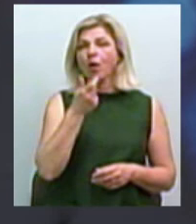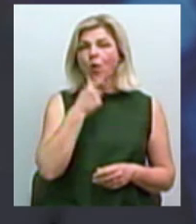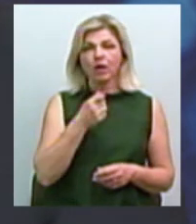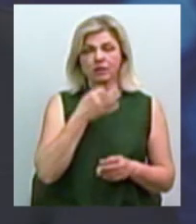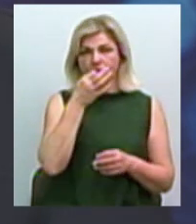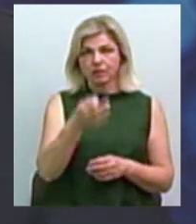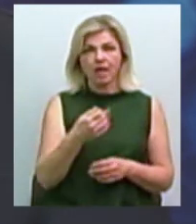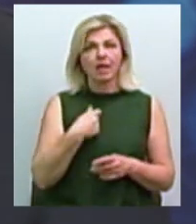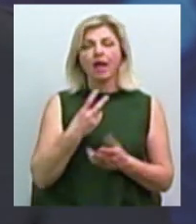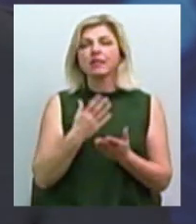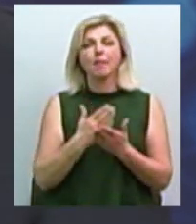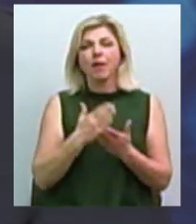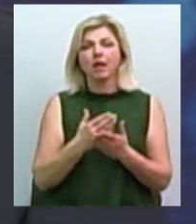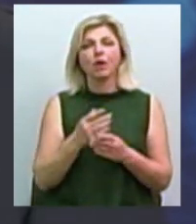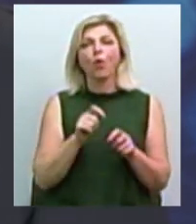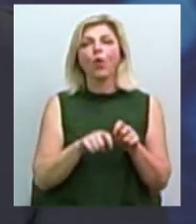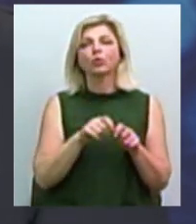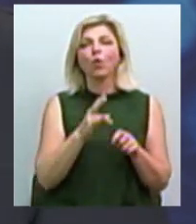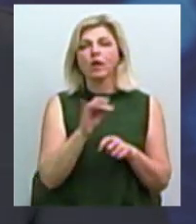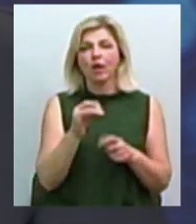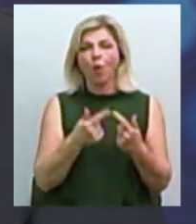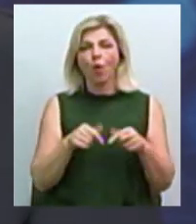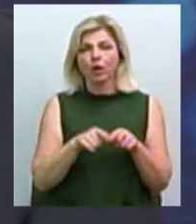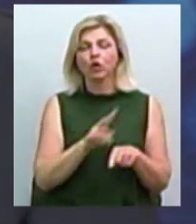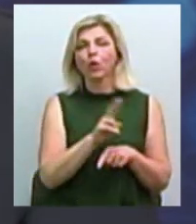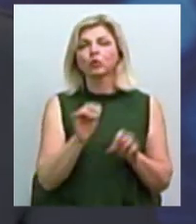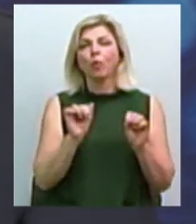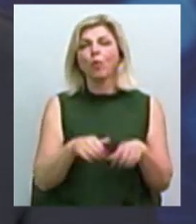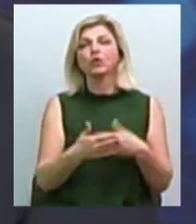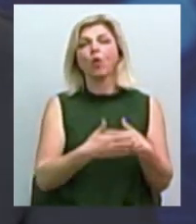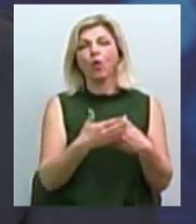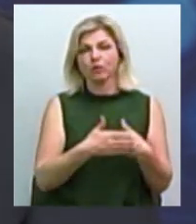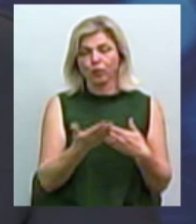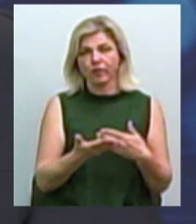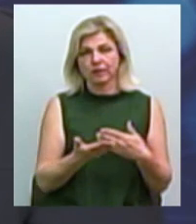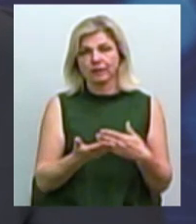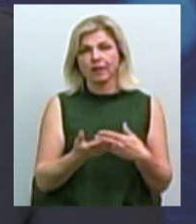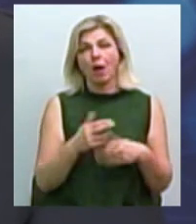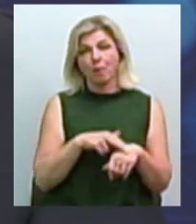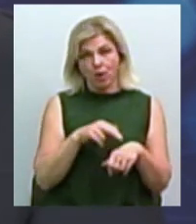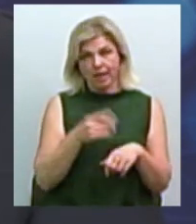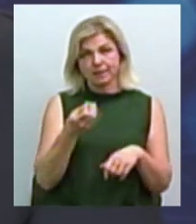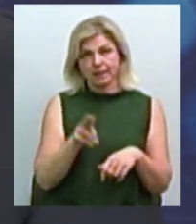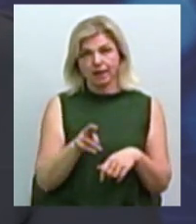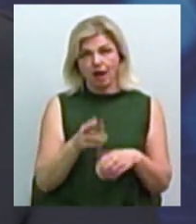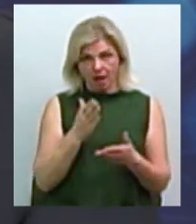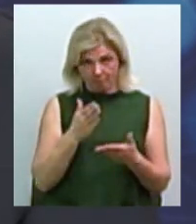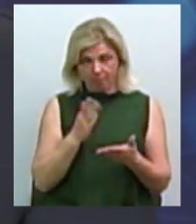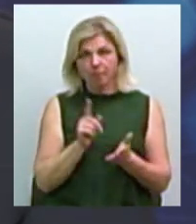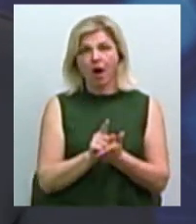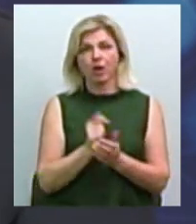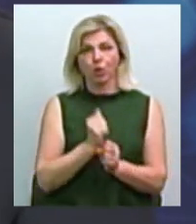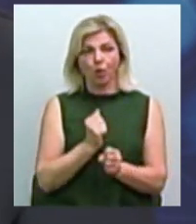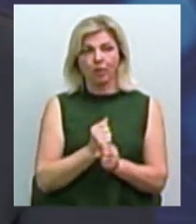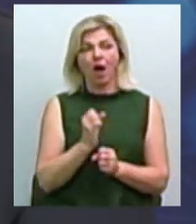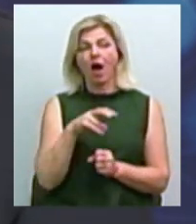маю на увазі контрольні органи, я маю на увазі ті, хто може покарати. Проконтролювати покарати? В даному випадку це поліція. Вона це має робити, але...